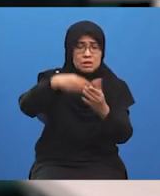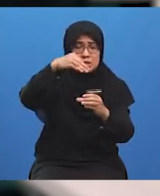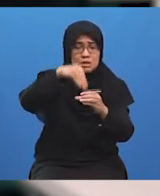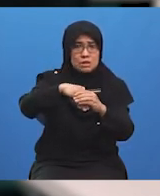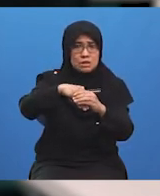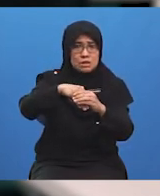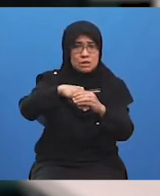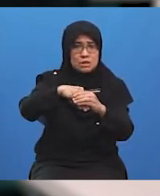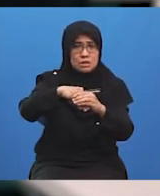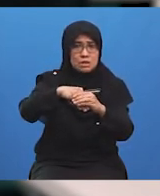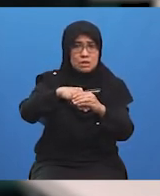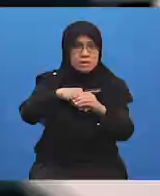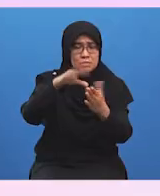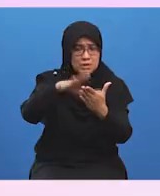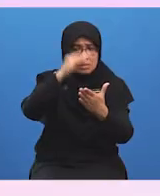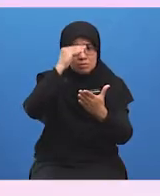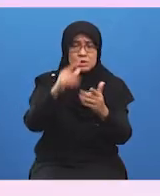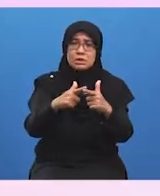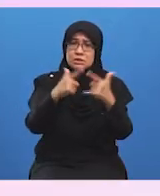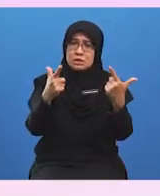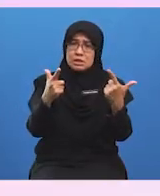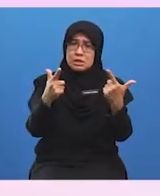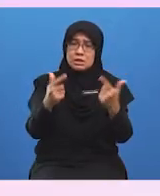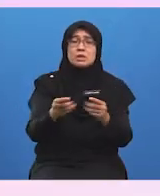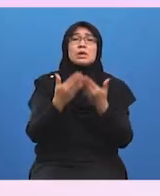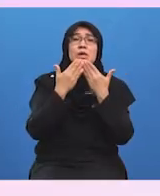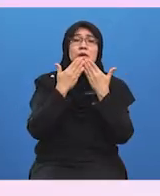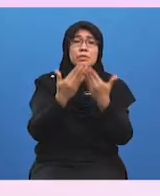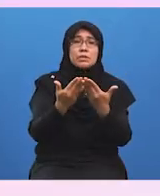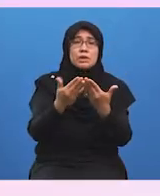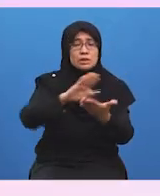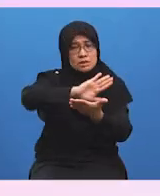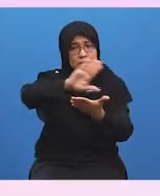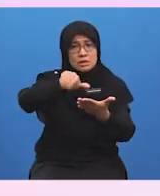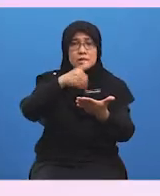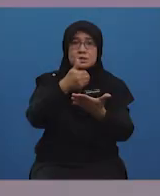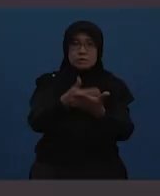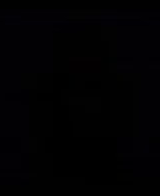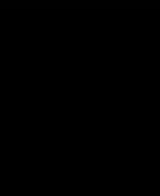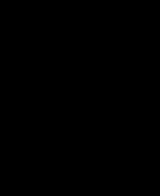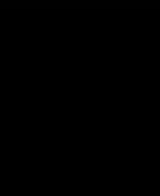membincangkan bab seterusnya. Terima kasih semua. Terima kasih semua. kasih